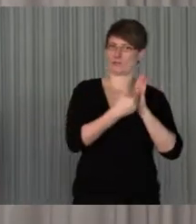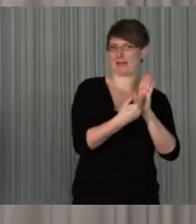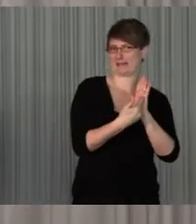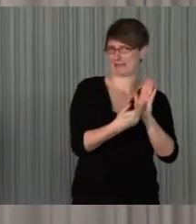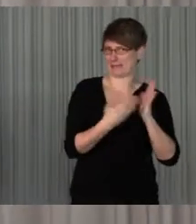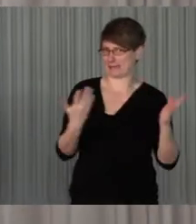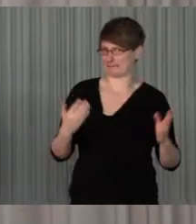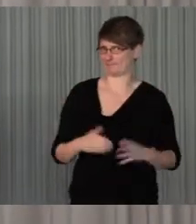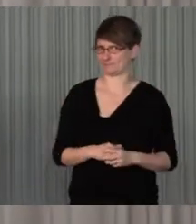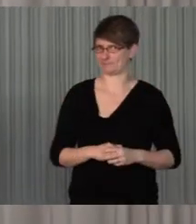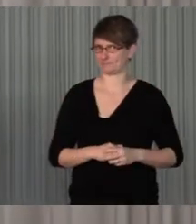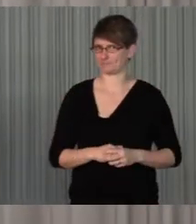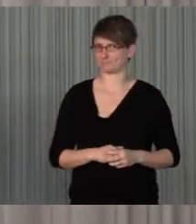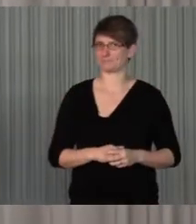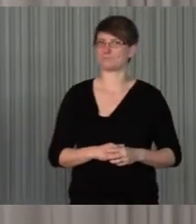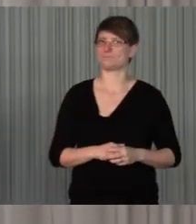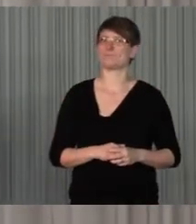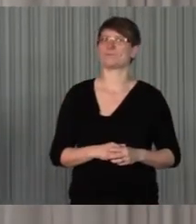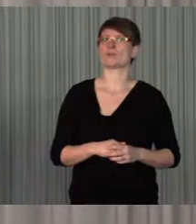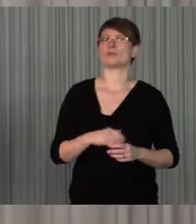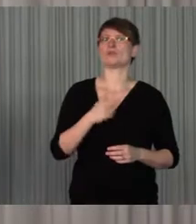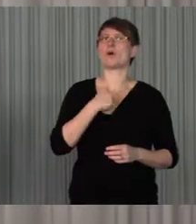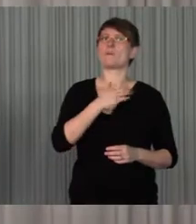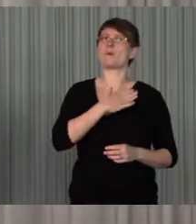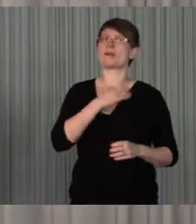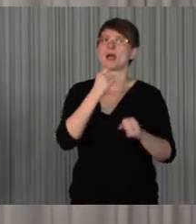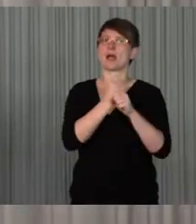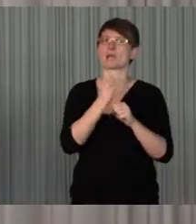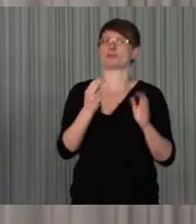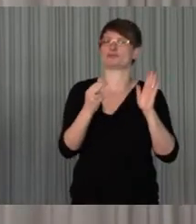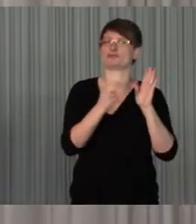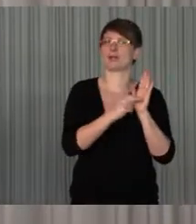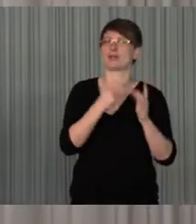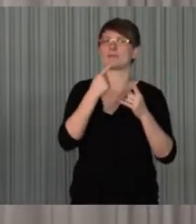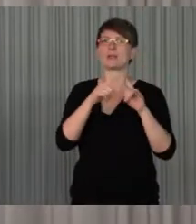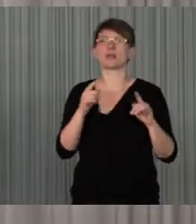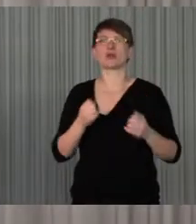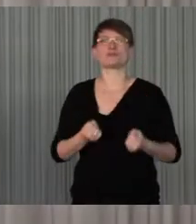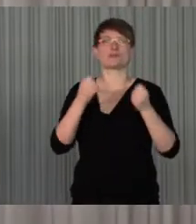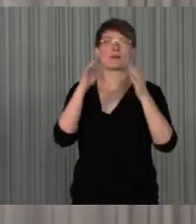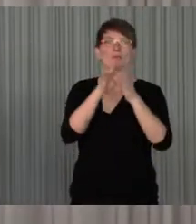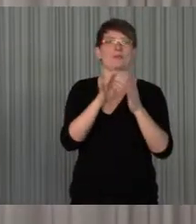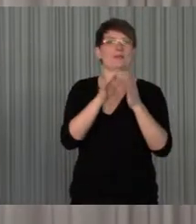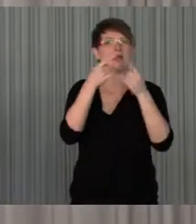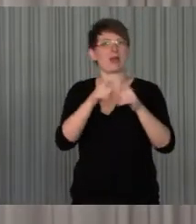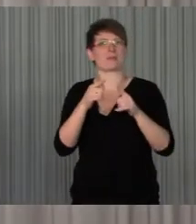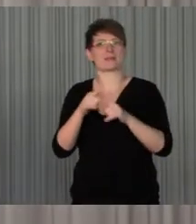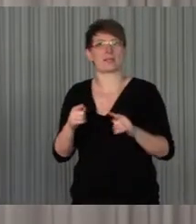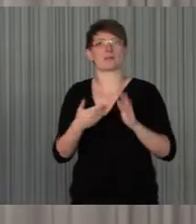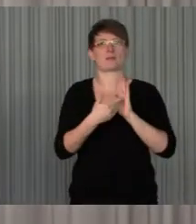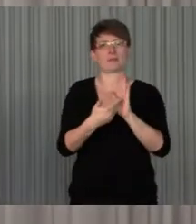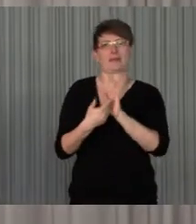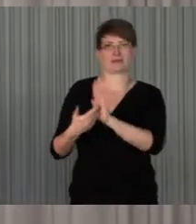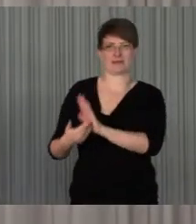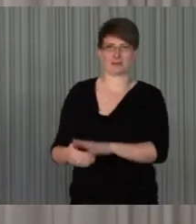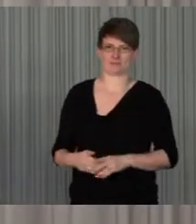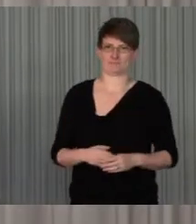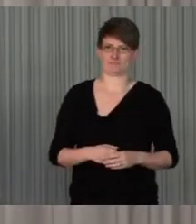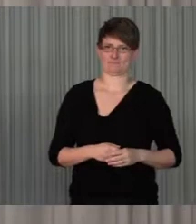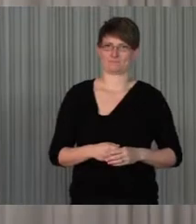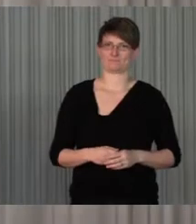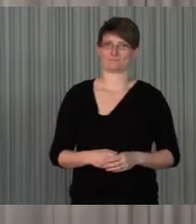der Sicht von der Anstelle, woher ich hier komme, jetzt war es vielleicht auch eine Art Schleppung zu setzen.